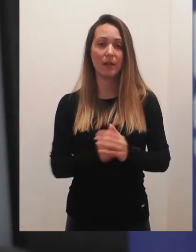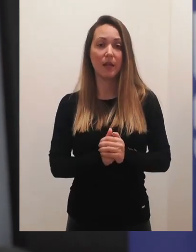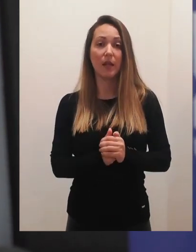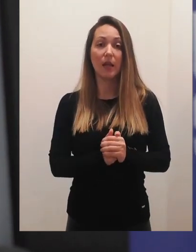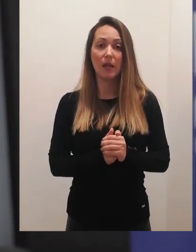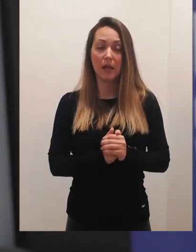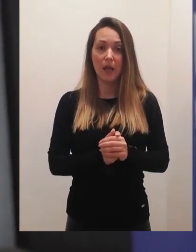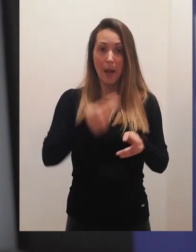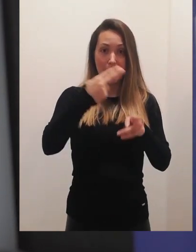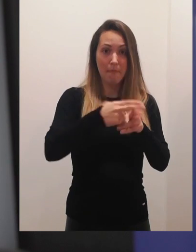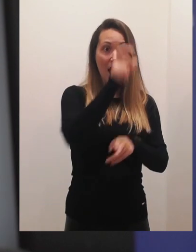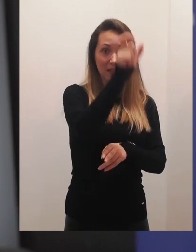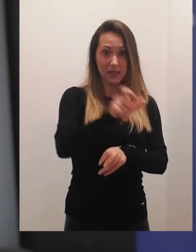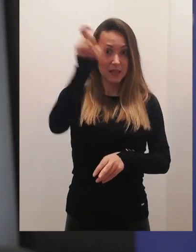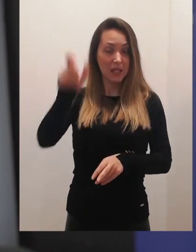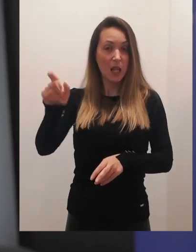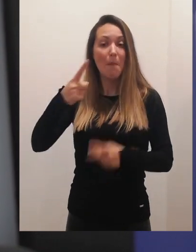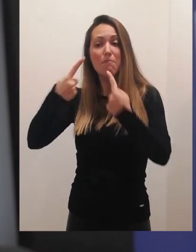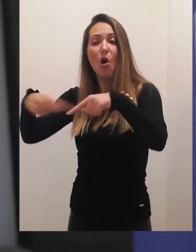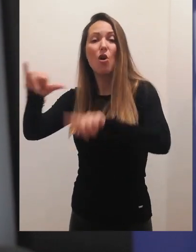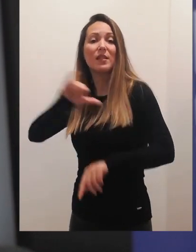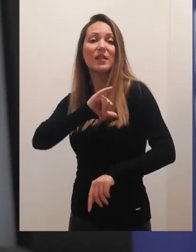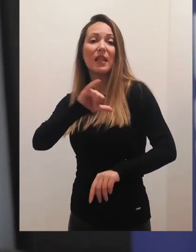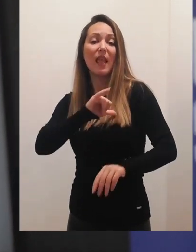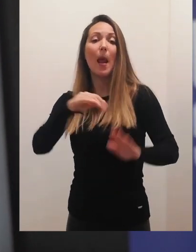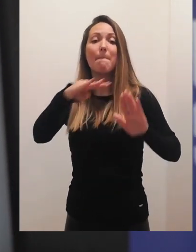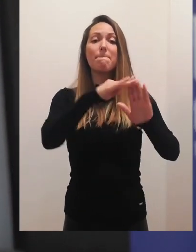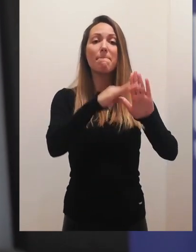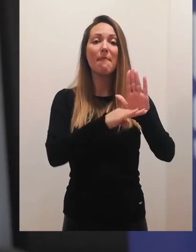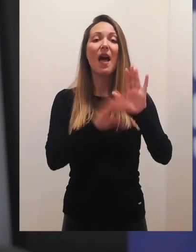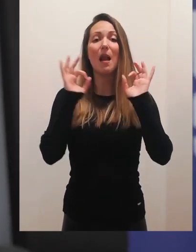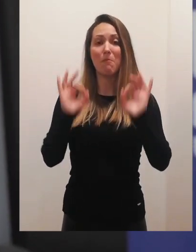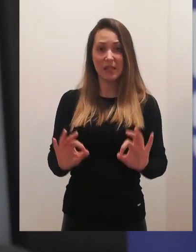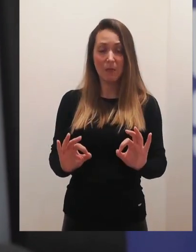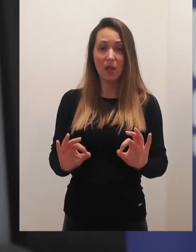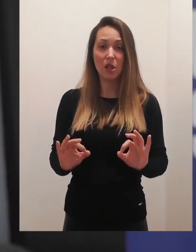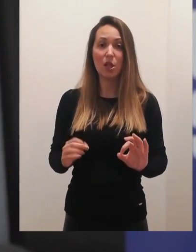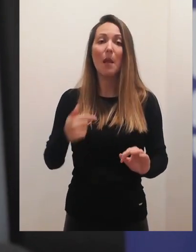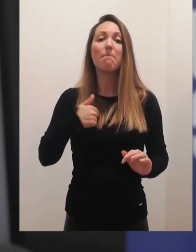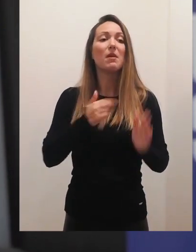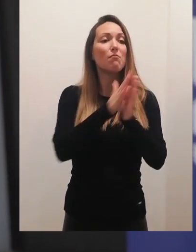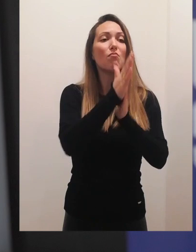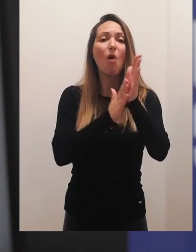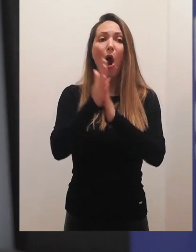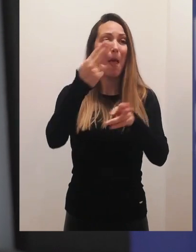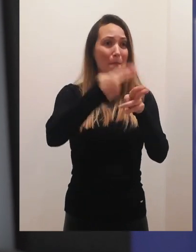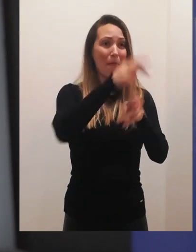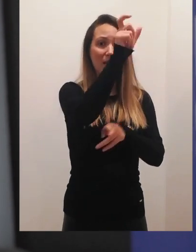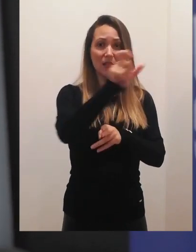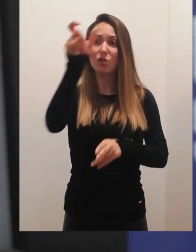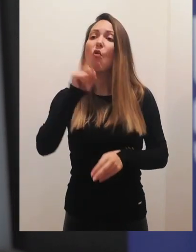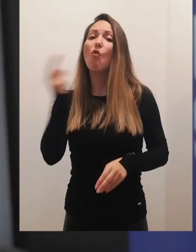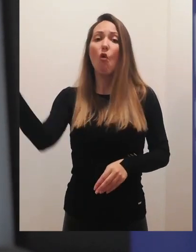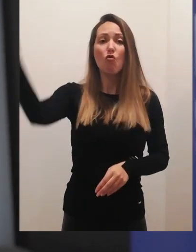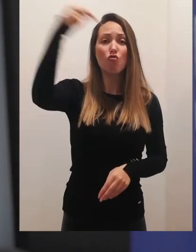Pacijenti su se takođe posebno ih interesovali mere bezbeđenosti, mi apelujemo na pacijente, tako i